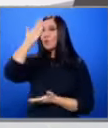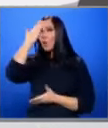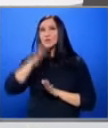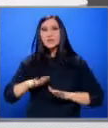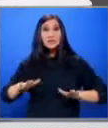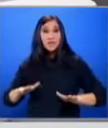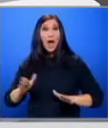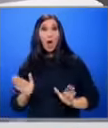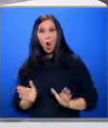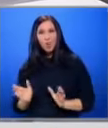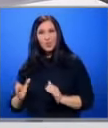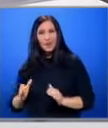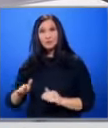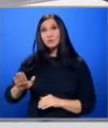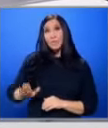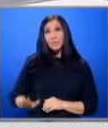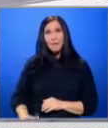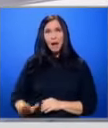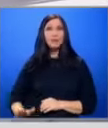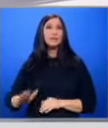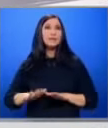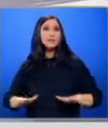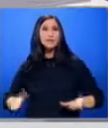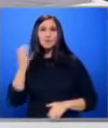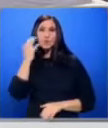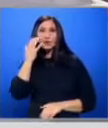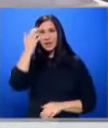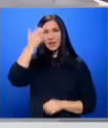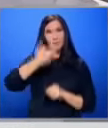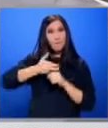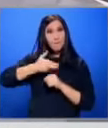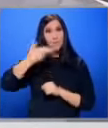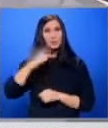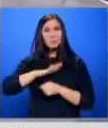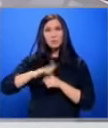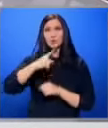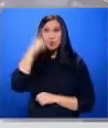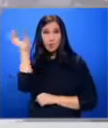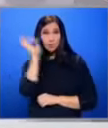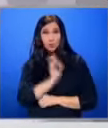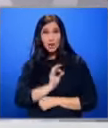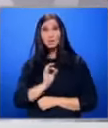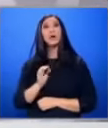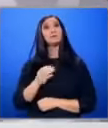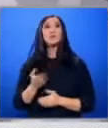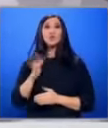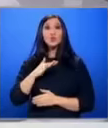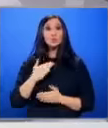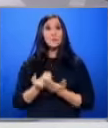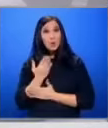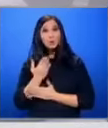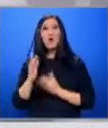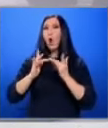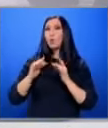деца А отделението за малки пациенти В Бургаската болница е запълнено 100% Въвежда се онлайн обучение От 12 до